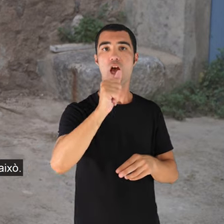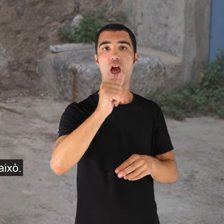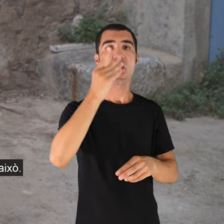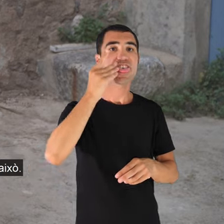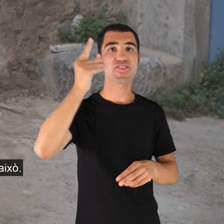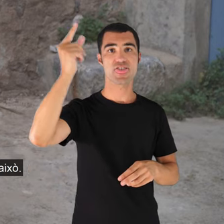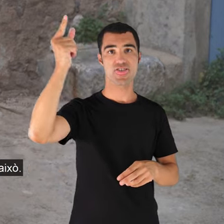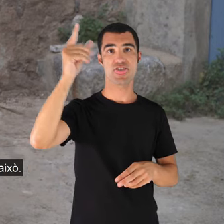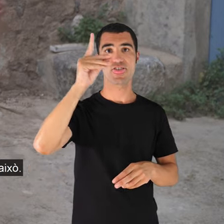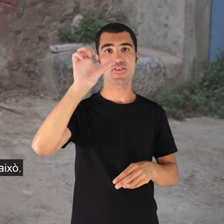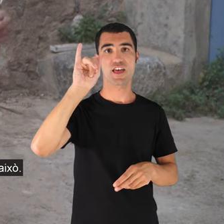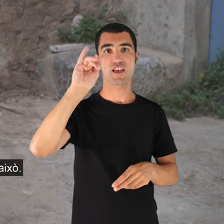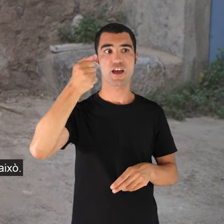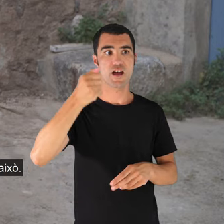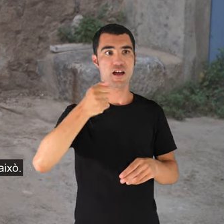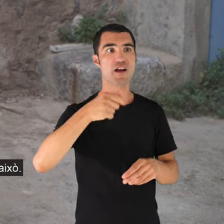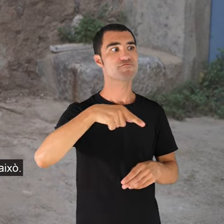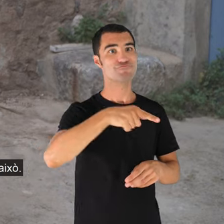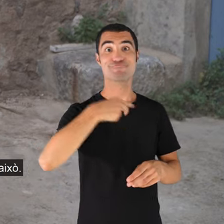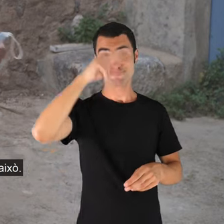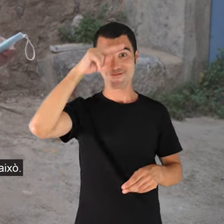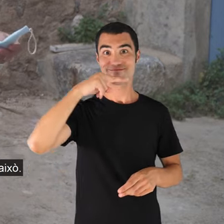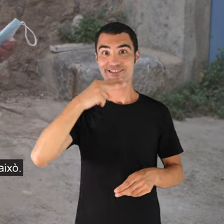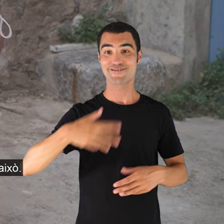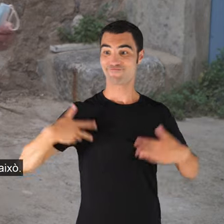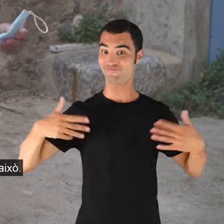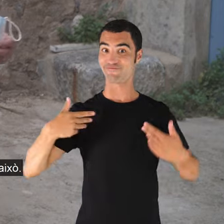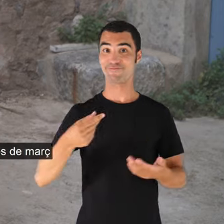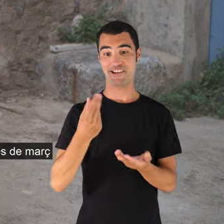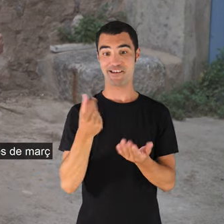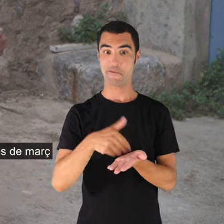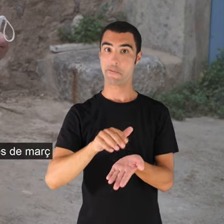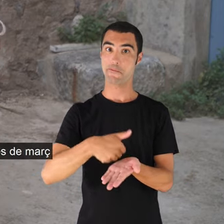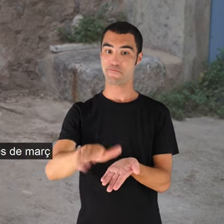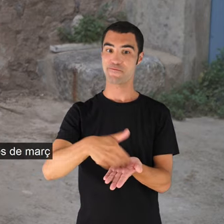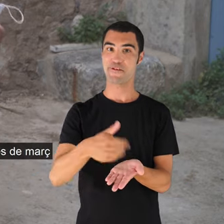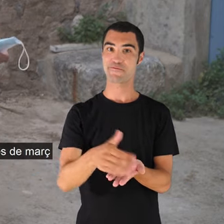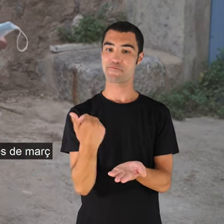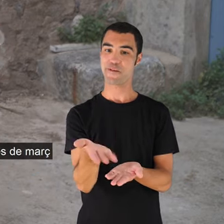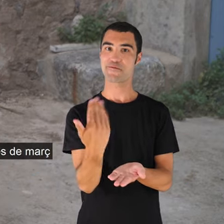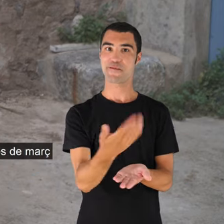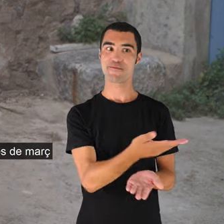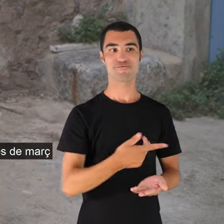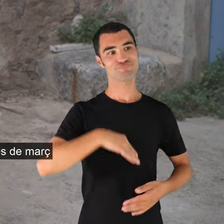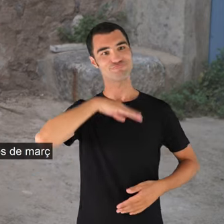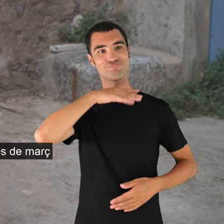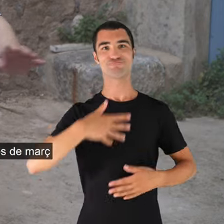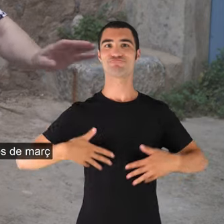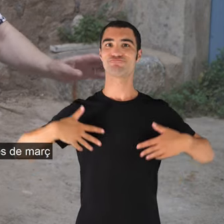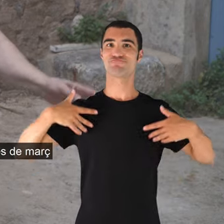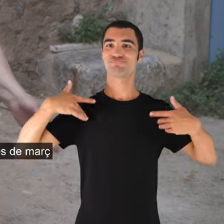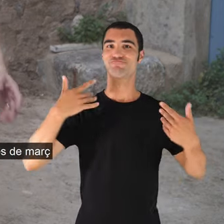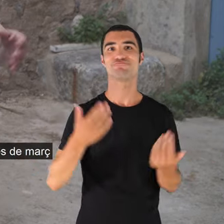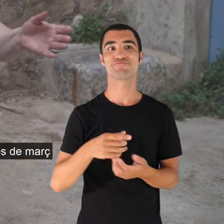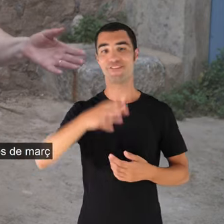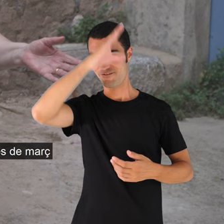content perquè sempre hi havia propines i tot això. i en s'estiu feia un bon estiu, i podíem passar-se